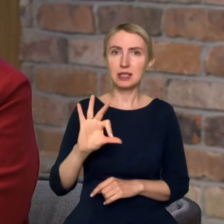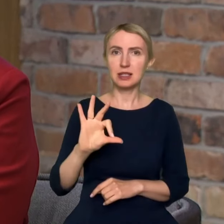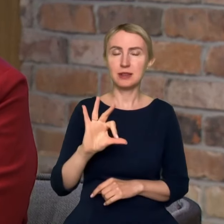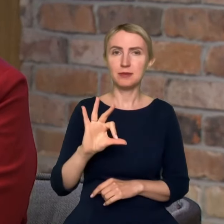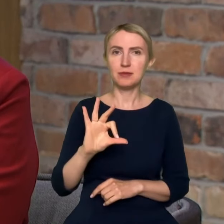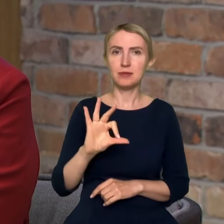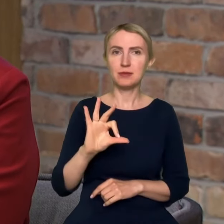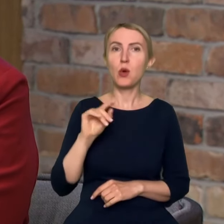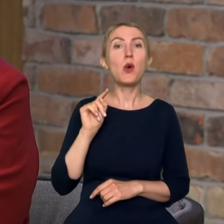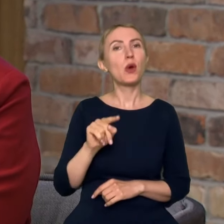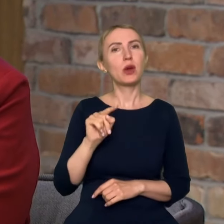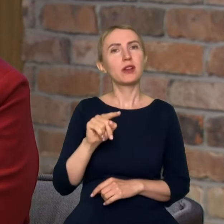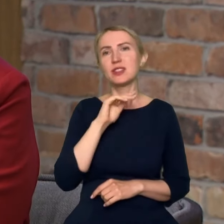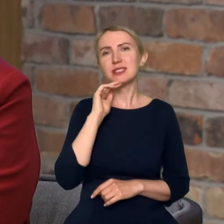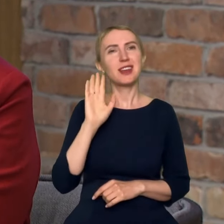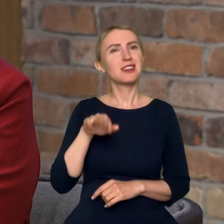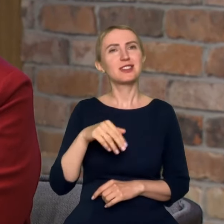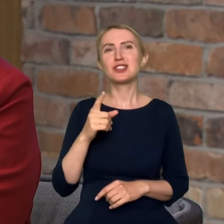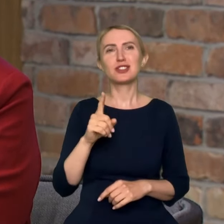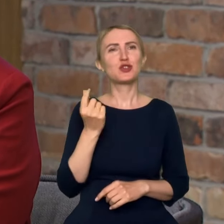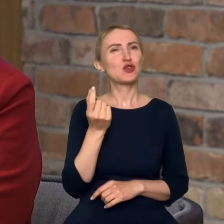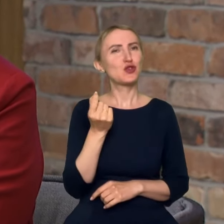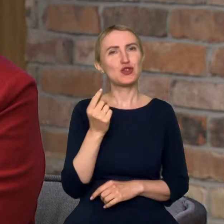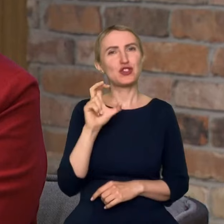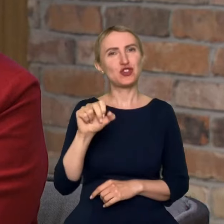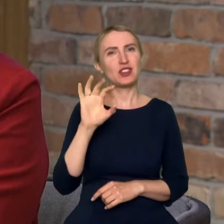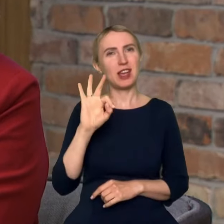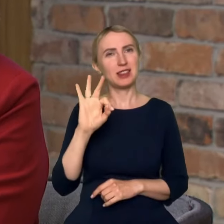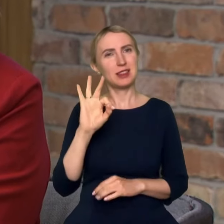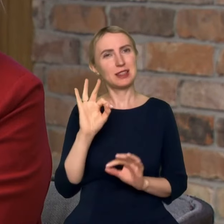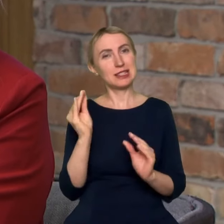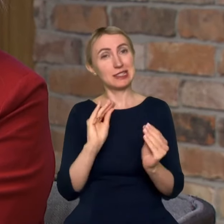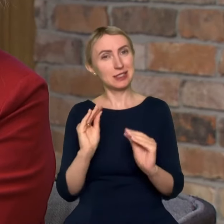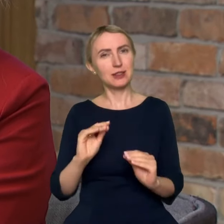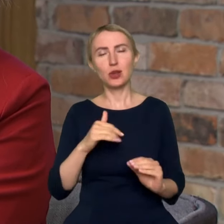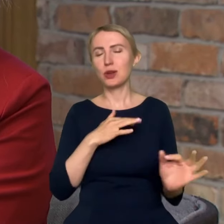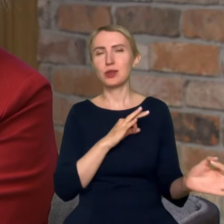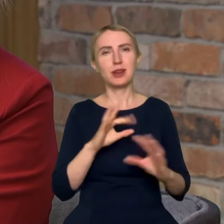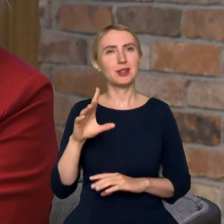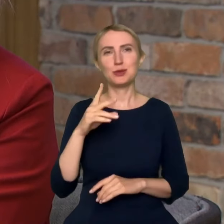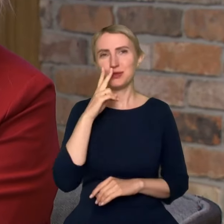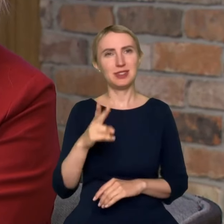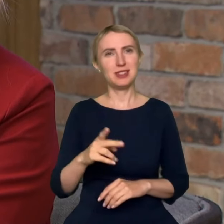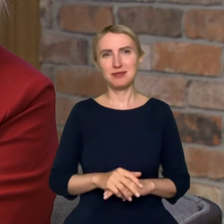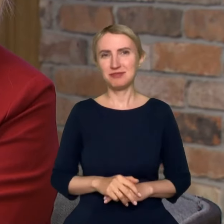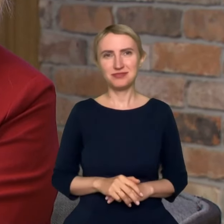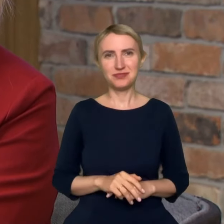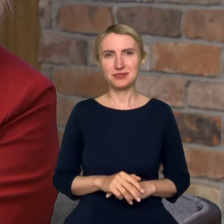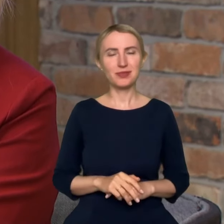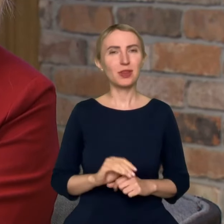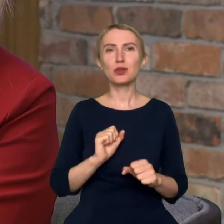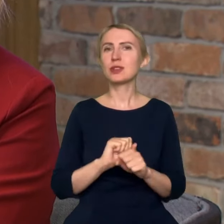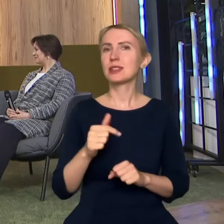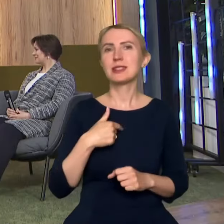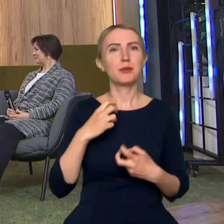tam wystarczy, że chociaż trochę czat zahalucynuje, to ja natychmiast to widzę i wyczytuję. Także to nie jest taki dla mnie